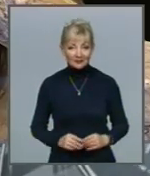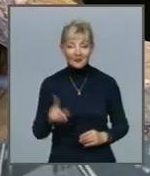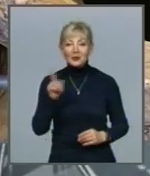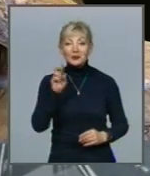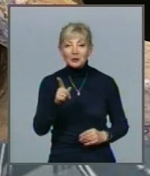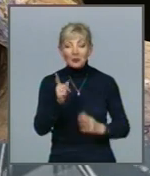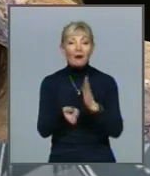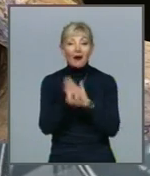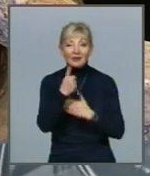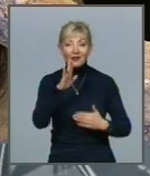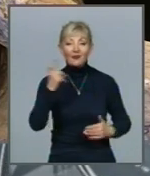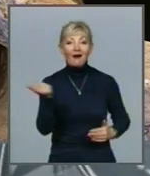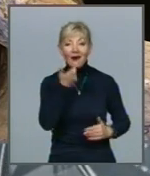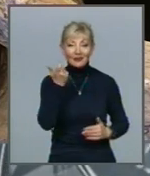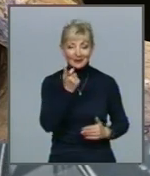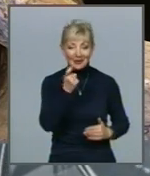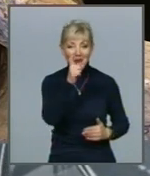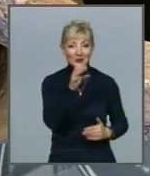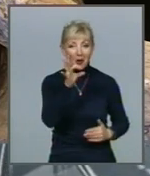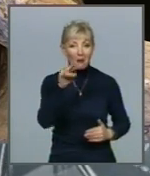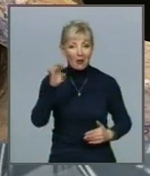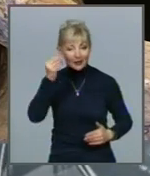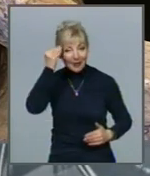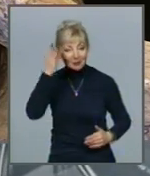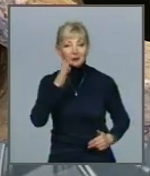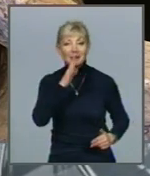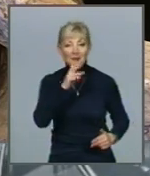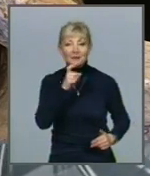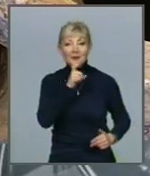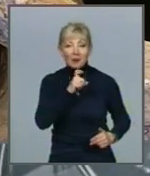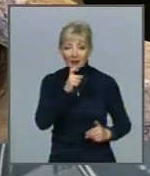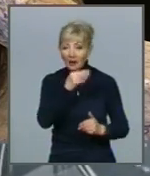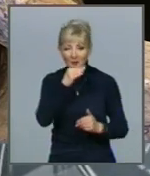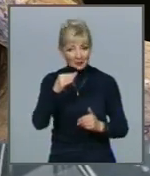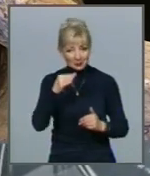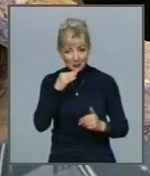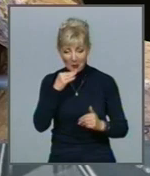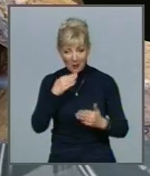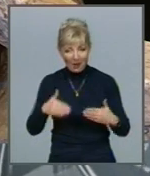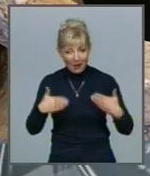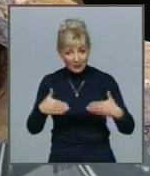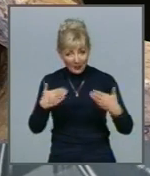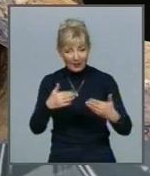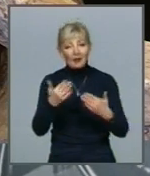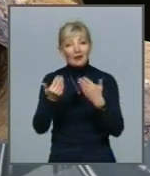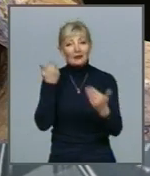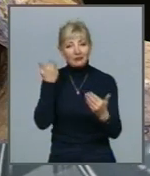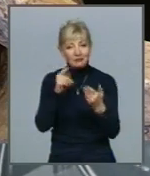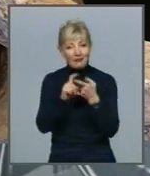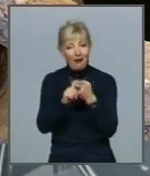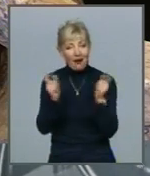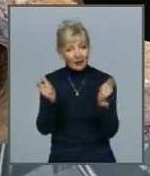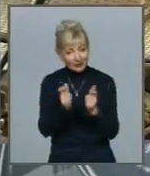опинитися у Харківському зоопарку, ці японські макаки пройшли чимало етапів Спочатку попередній карантин, потім невеличка